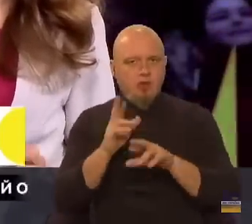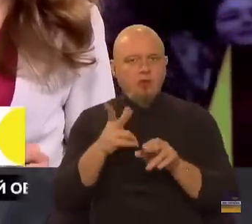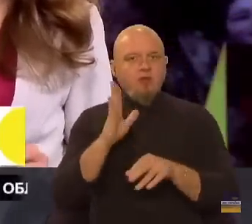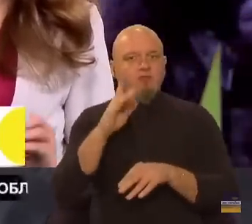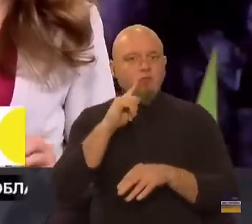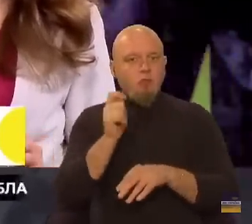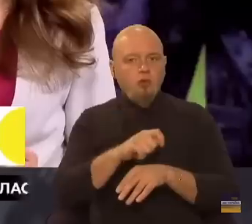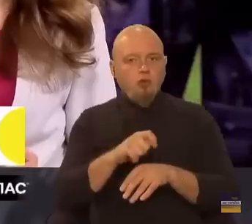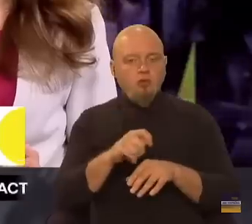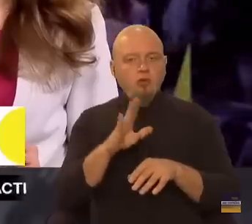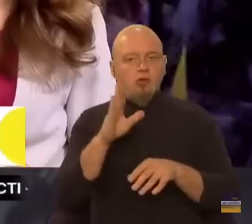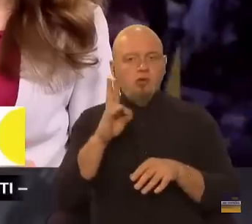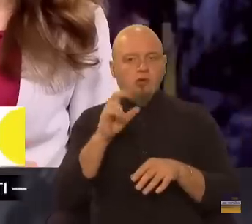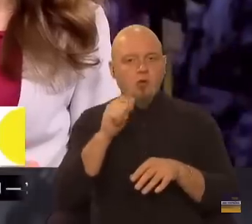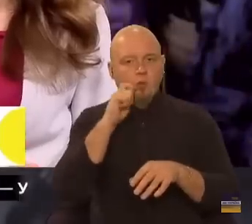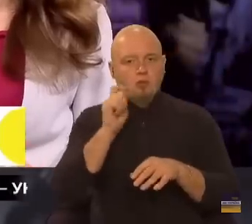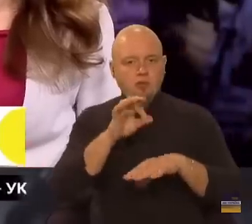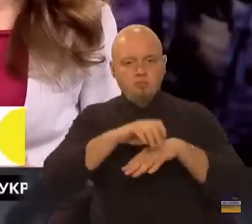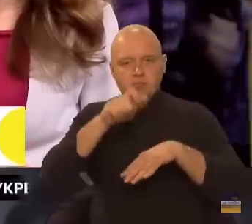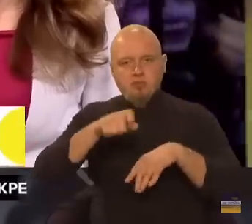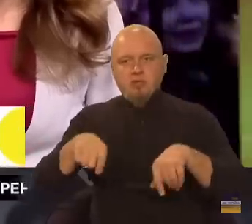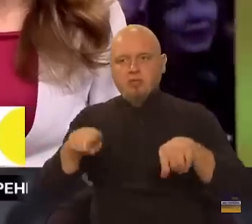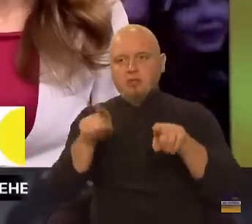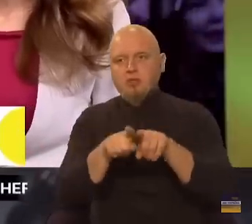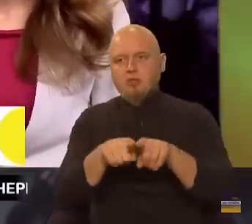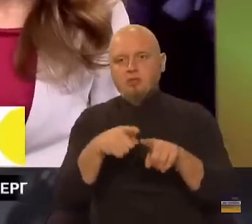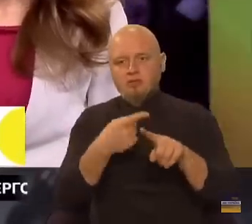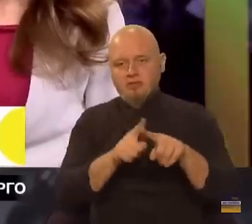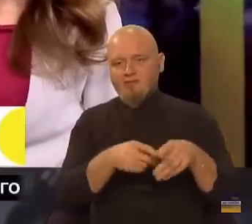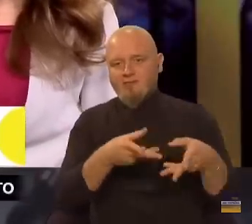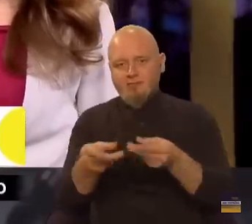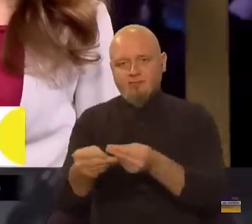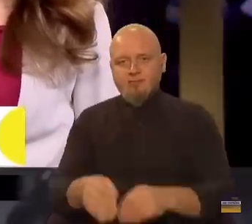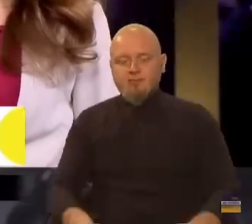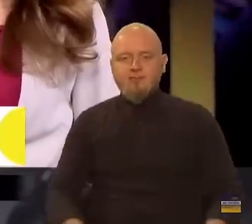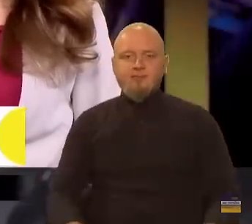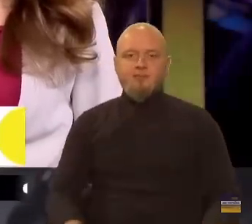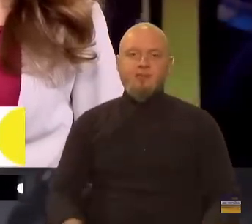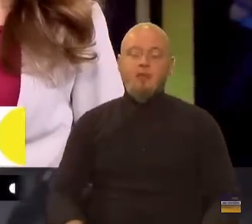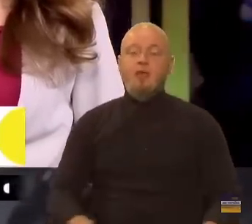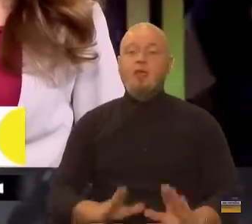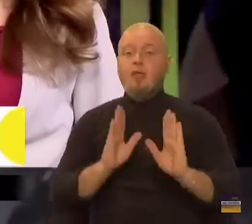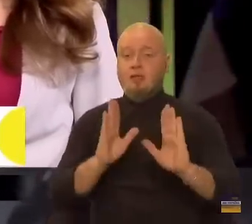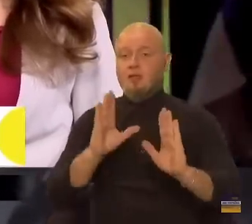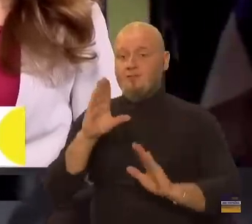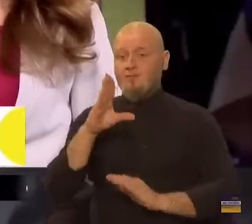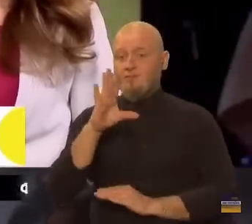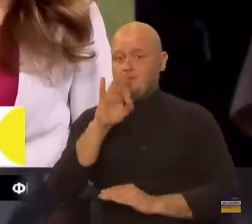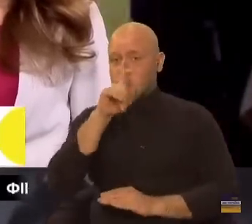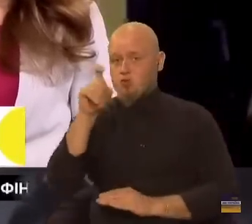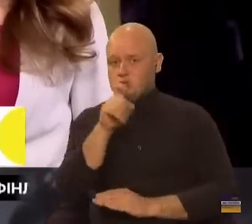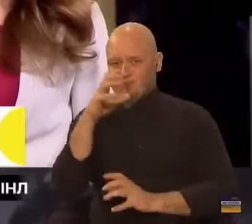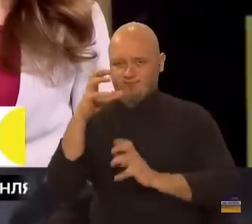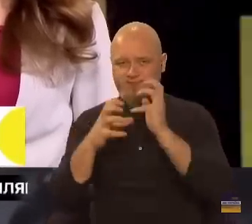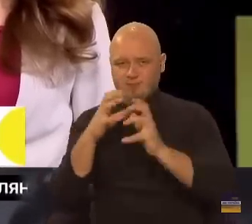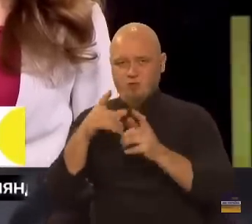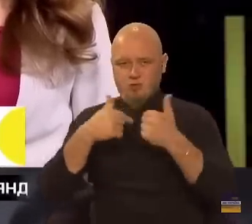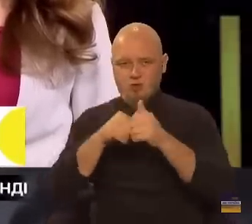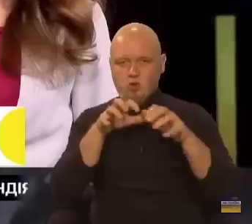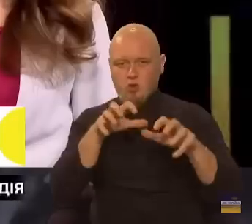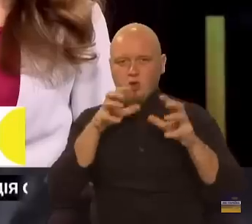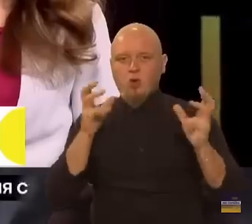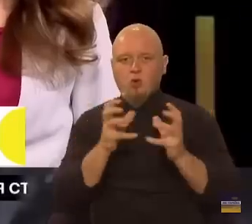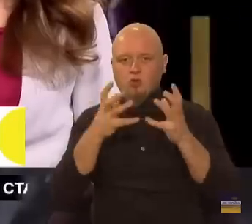Як в Україні, на українських пацієнтах, так би мовити, це позначиться? Як тільки Всесвітня організація охорони здоров'я надає